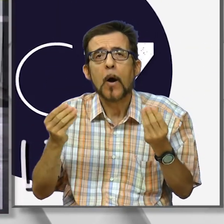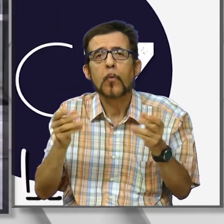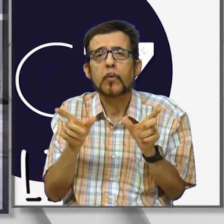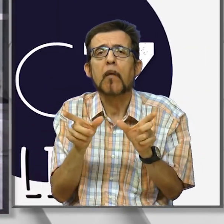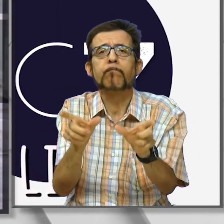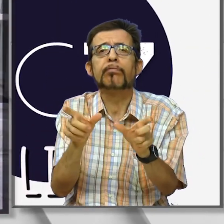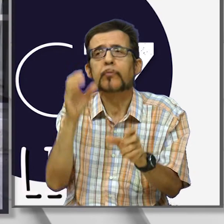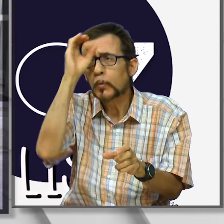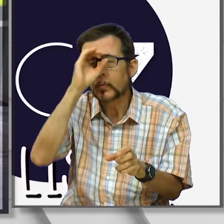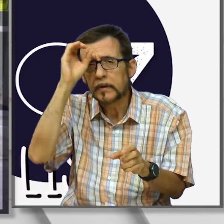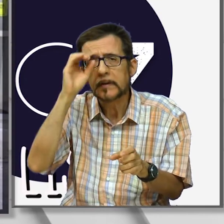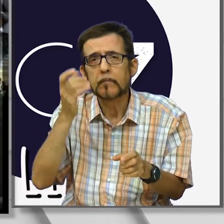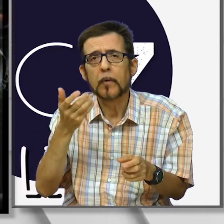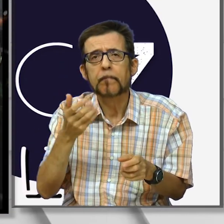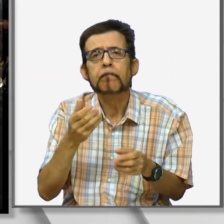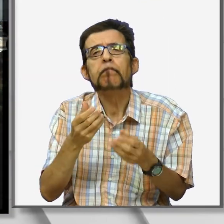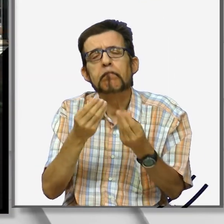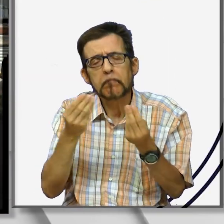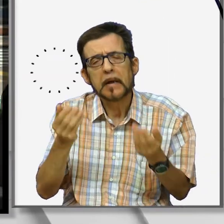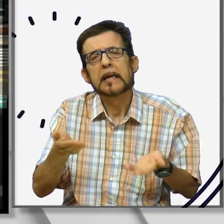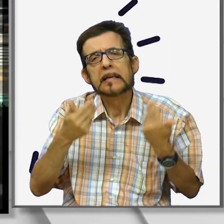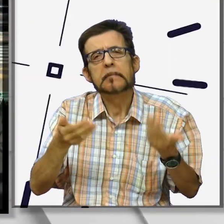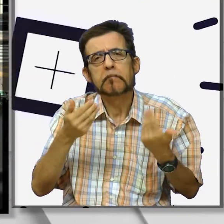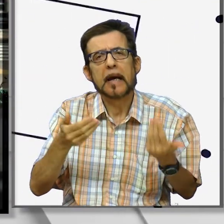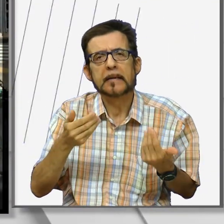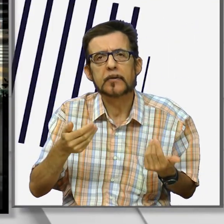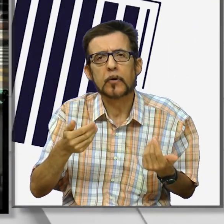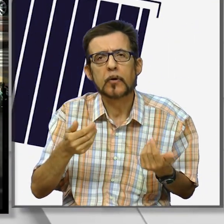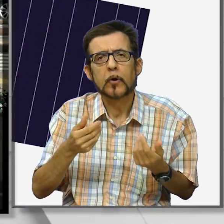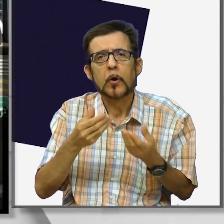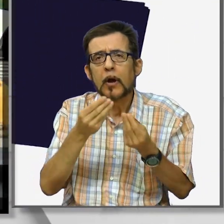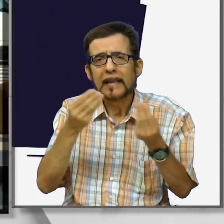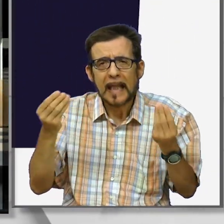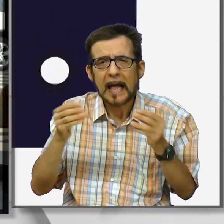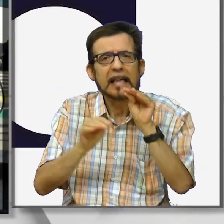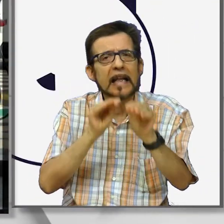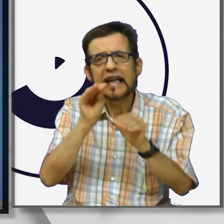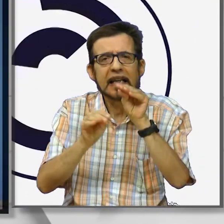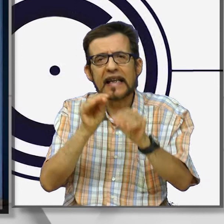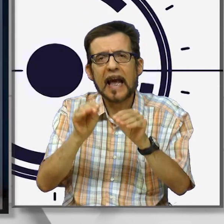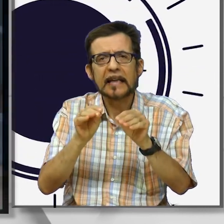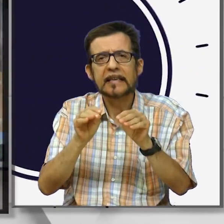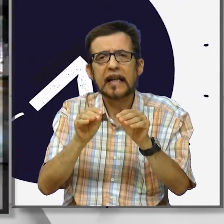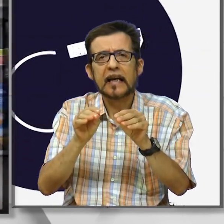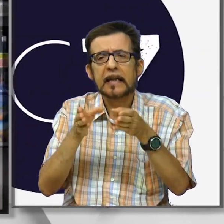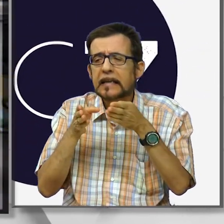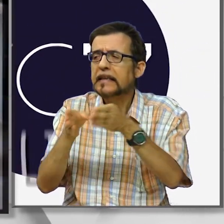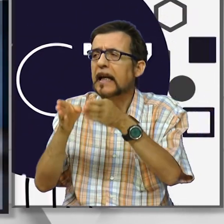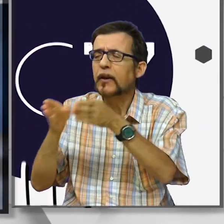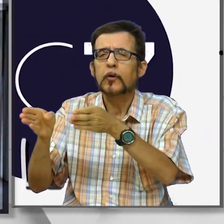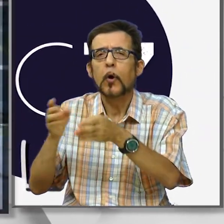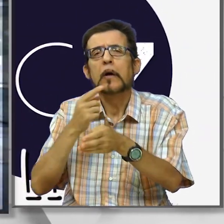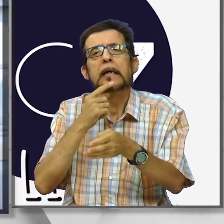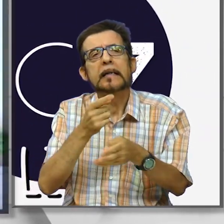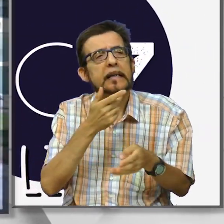il turismo nell'isola? Sì, perché spesso ci sono molte richieste dai vari settori che dice una